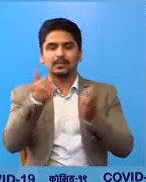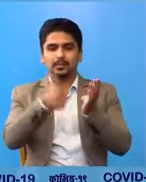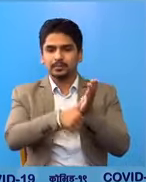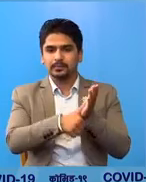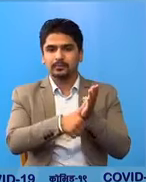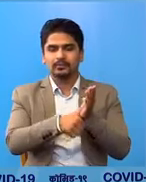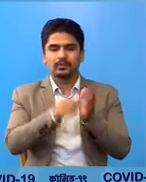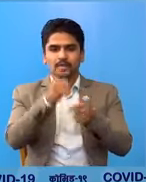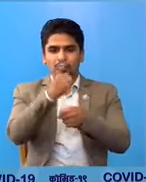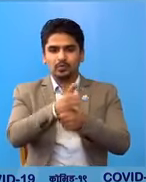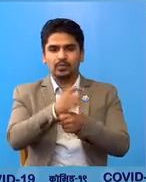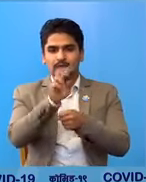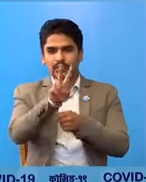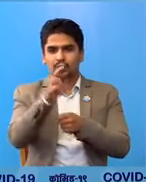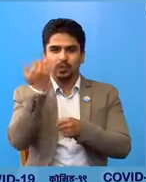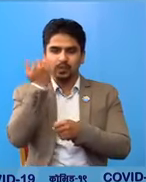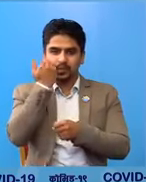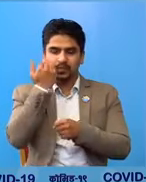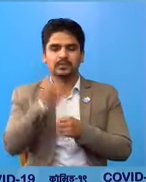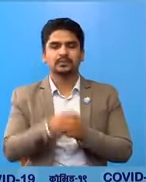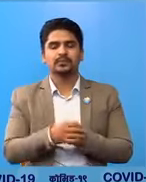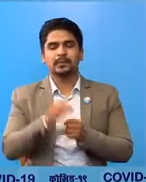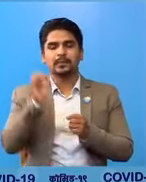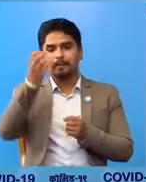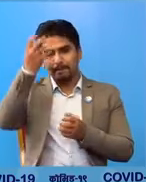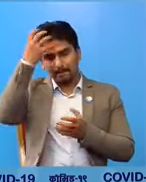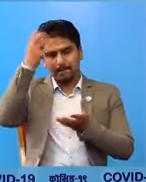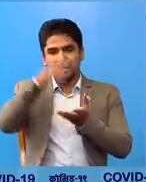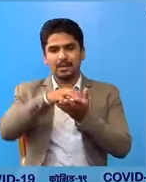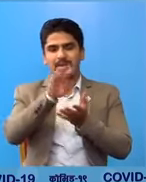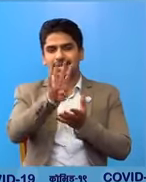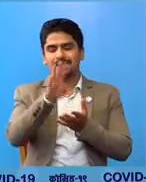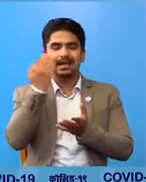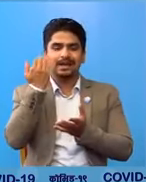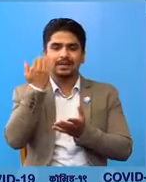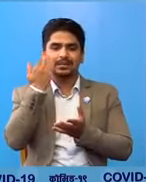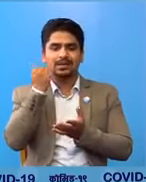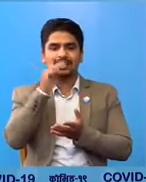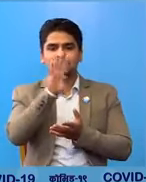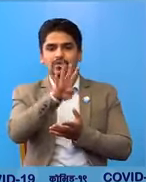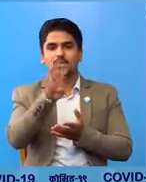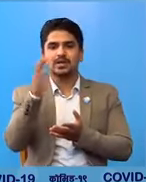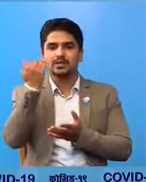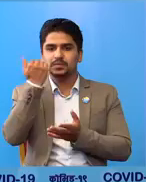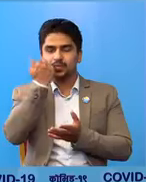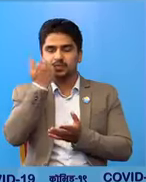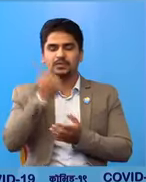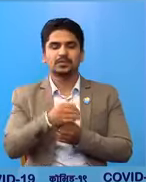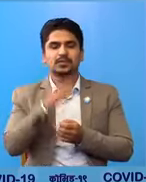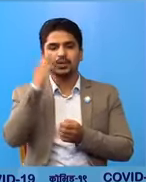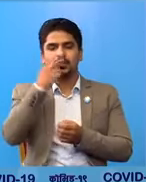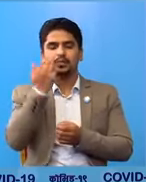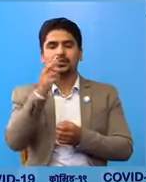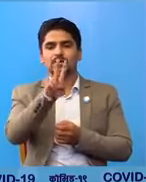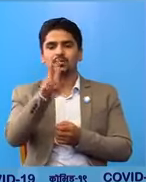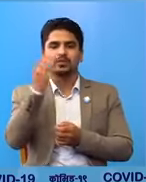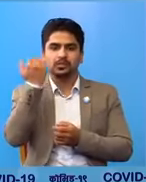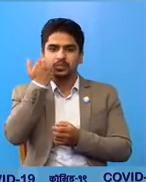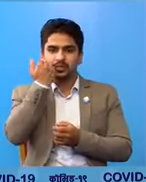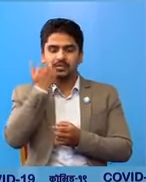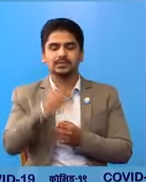गुल्मी का 2 पुरुष, पालपा का 4 महिलार 44 पुरुष, रुपन्देही का 2 पुरुष,